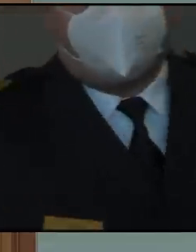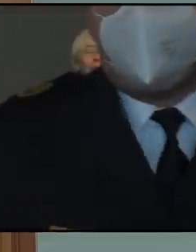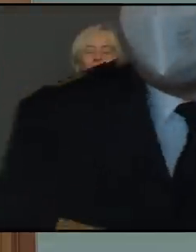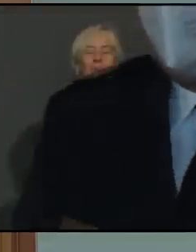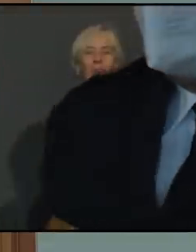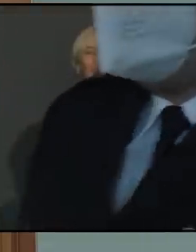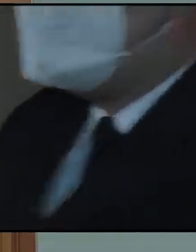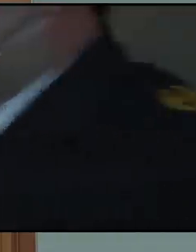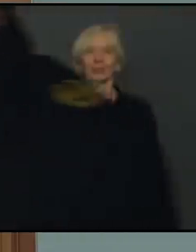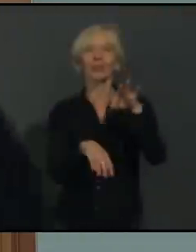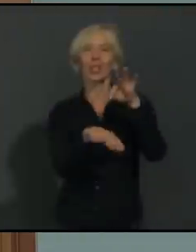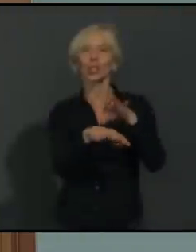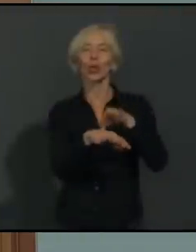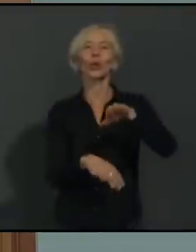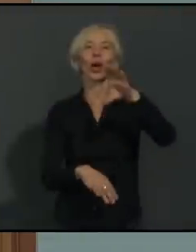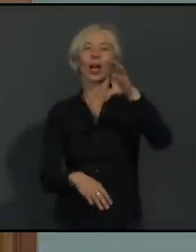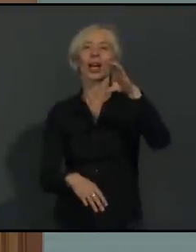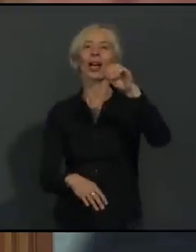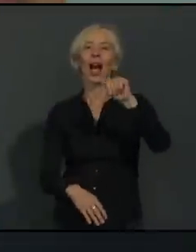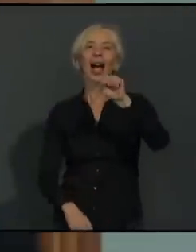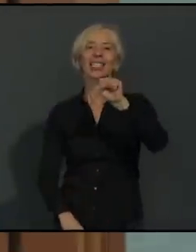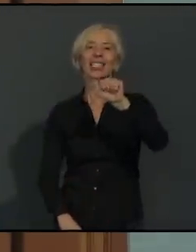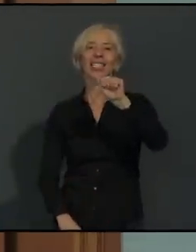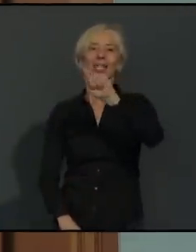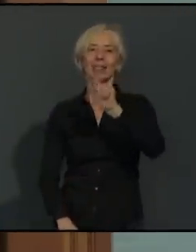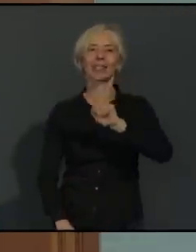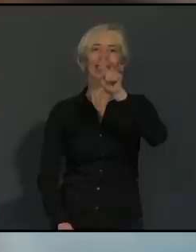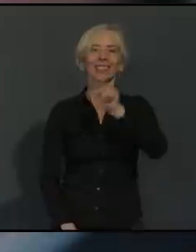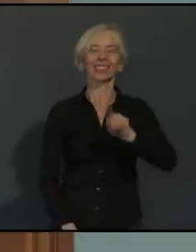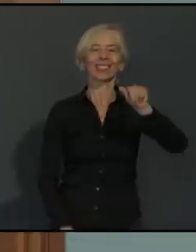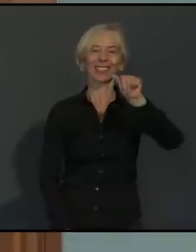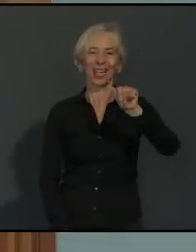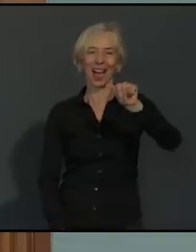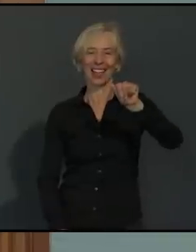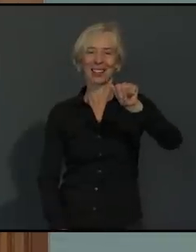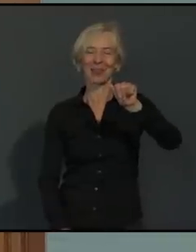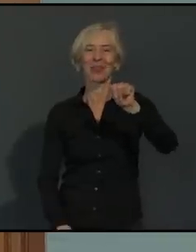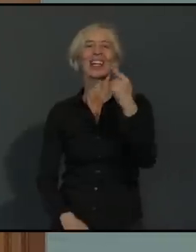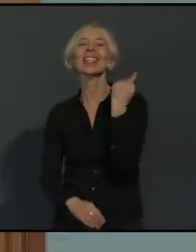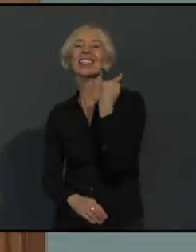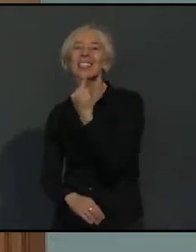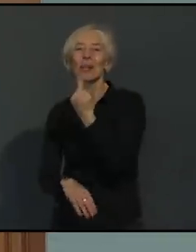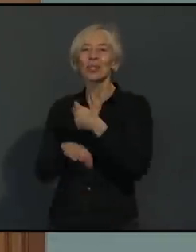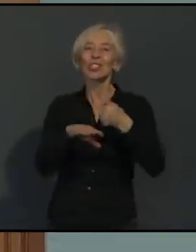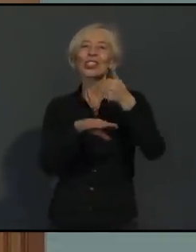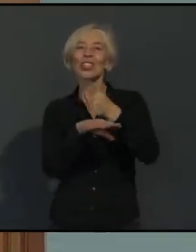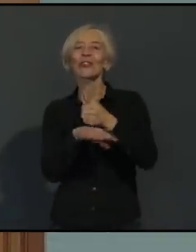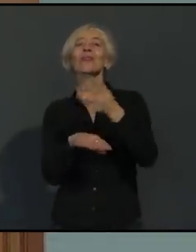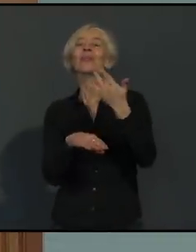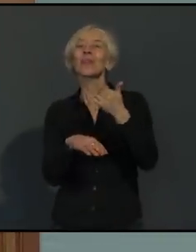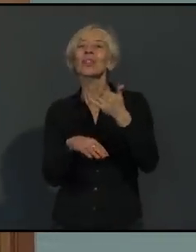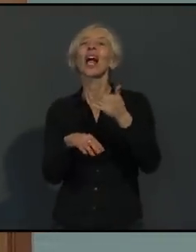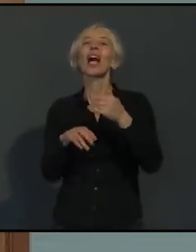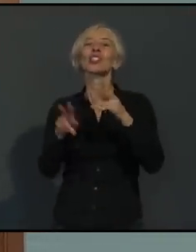ÖPNV ja auch immer in der Diskussion steht und ich auch viele Zuschriften von Bürgerinnen und